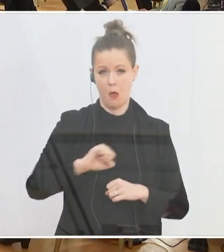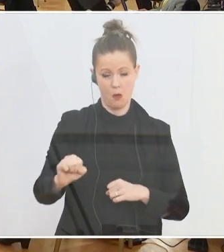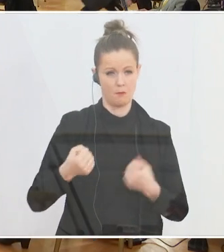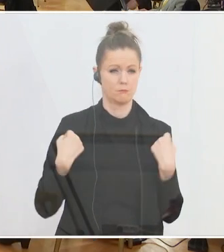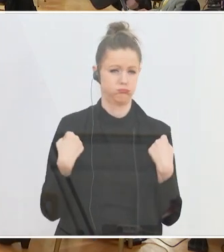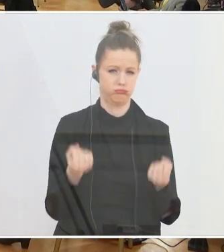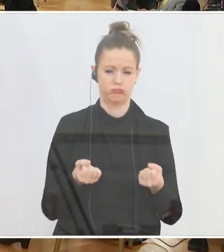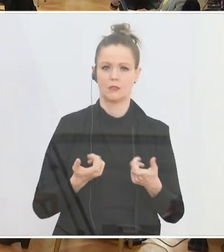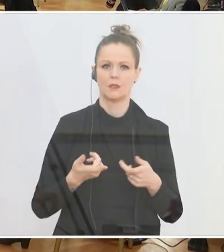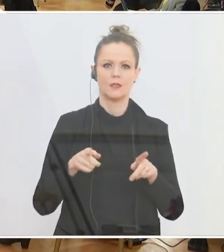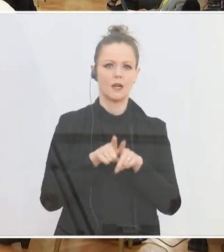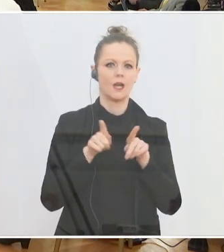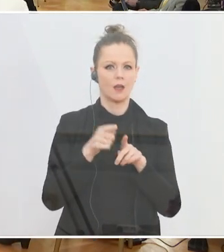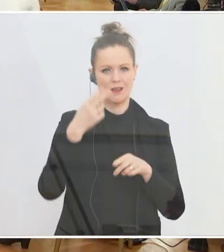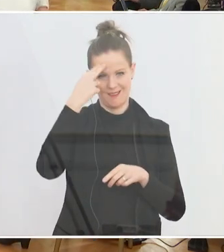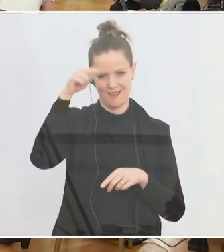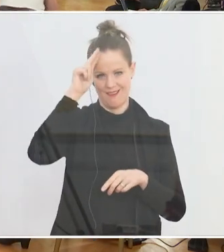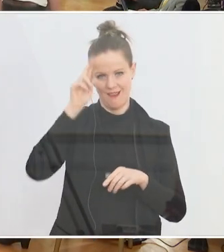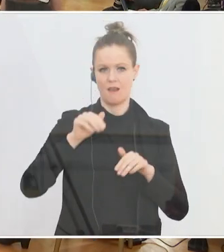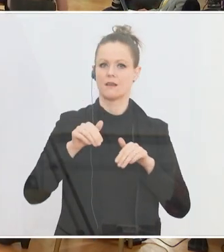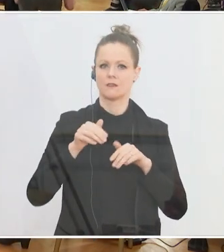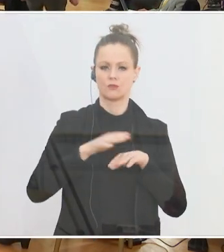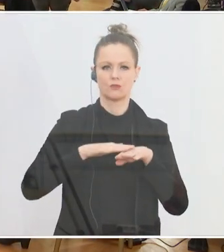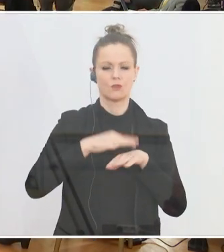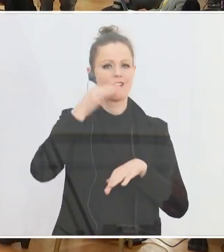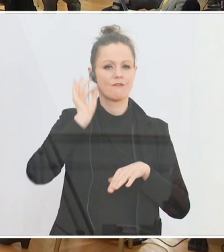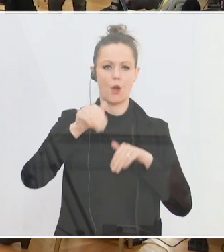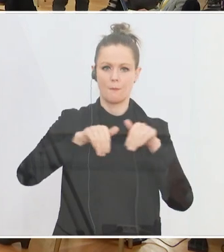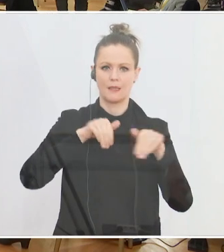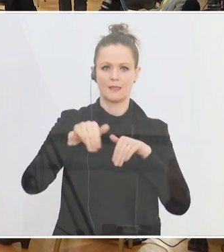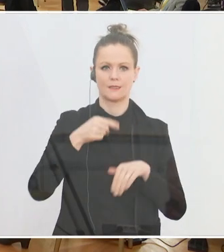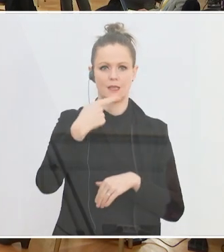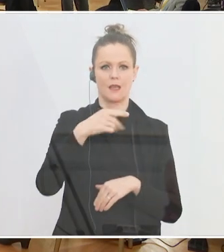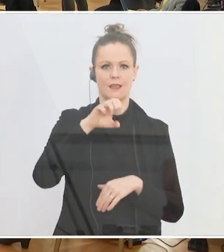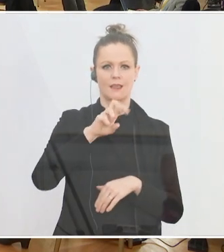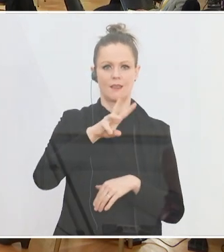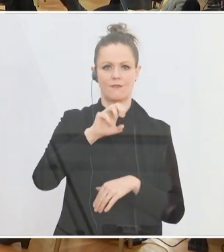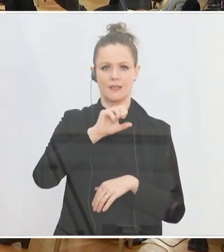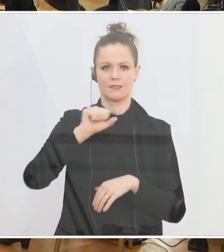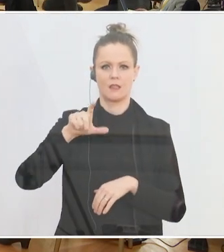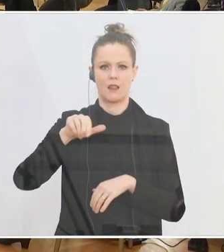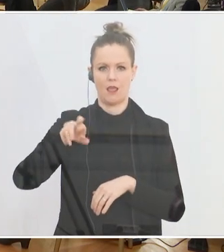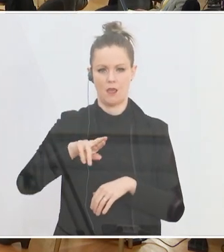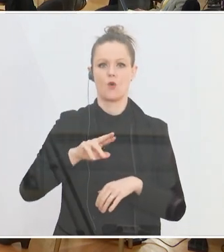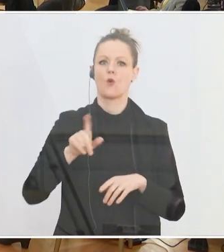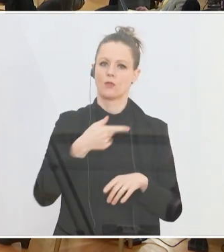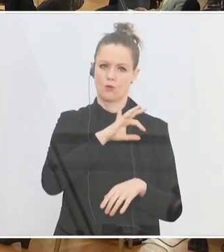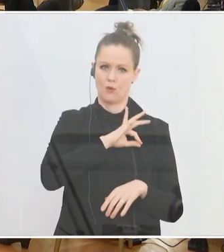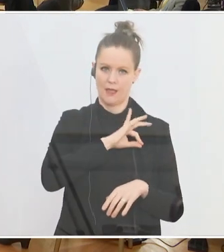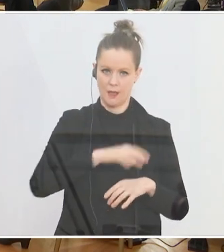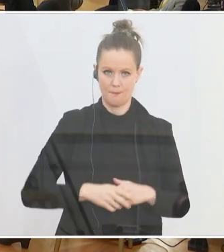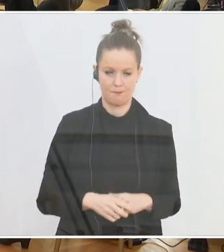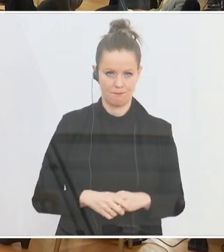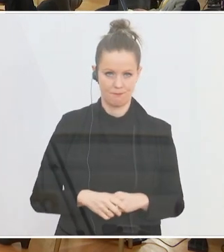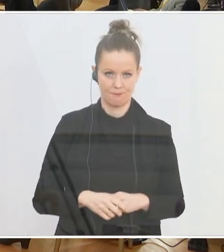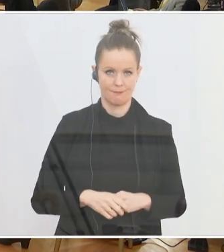Gewessler und dem Salzburger Landesrat Stefan Schnöll. Bitte, Frau Ministerin. Sehr geehrte Damen und Herren, ich darf mich sehr herzlich